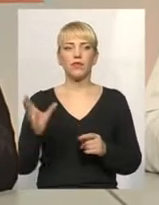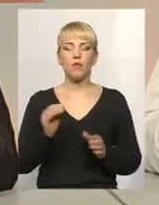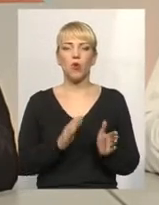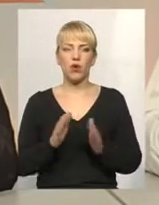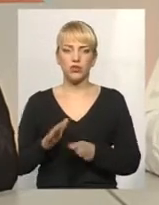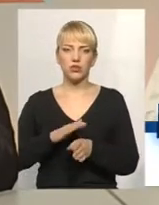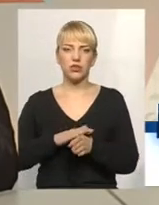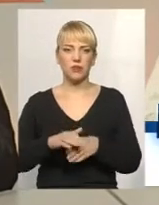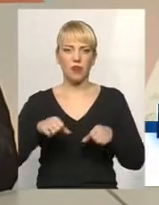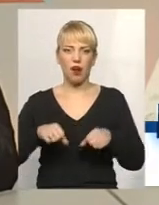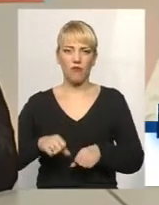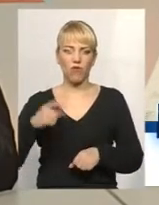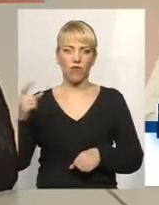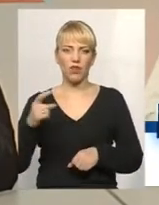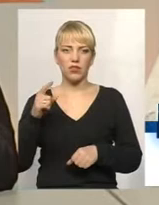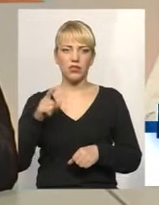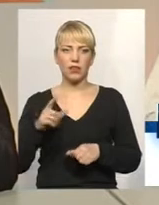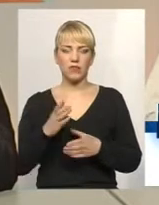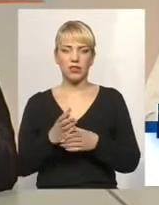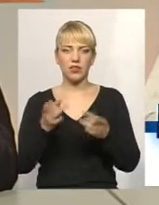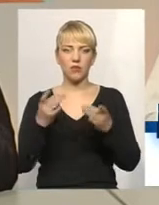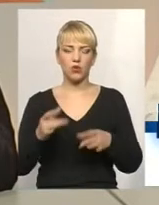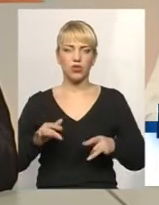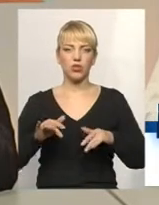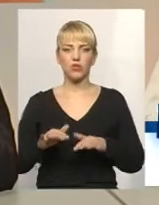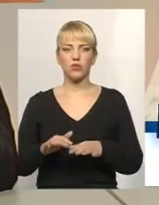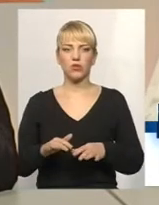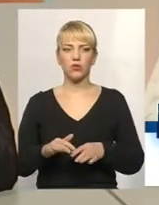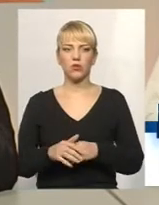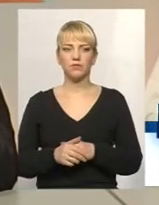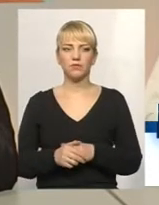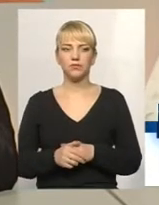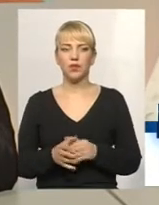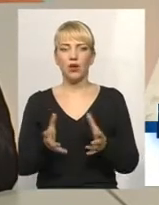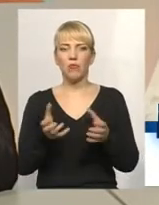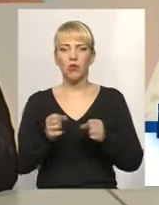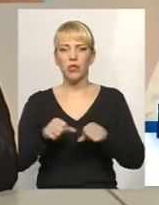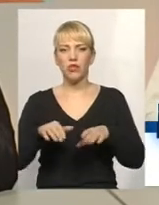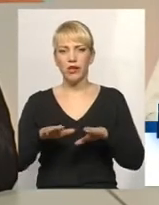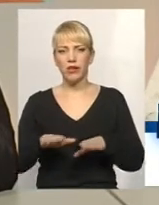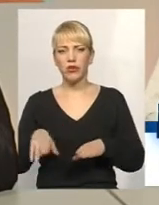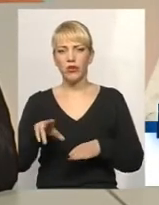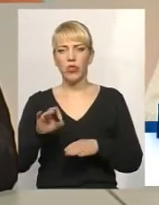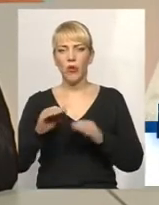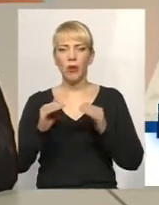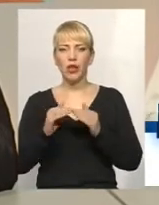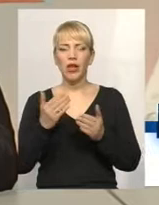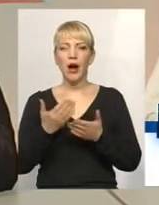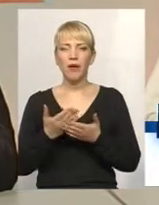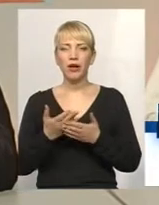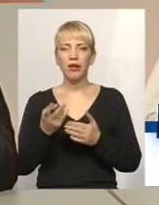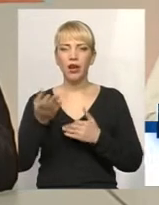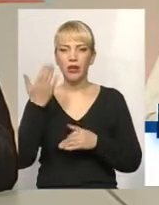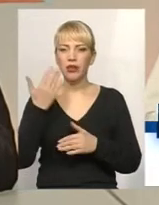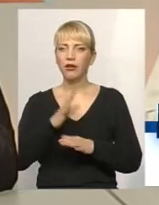будинку. Тобто, мешканці, там спрощена процедура прийняття рішення щодо будинку. Наприклад, раніше, як не